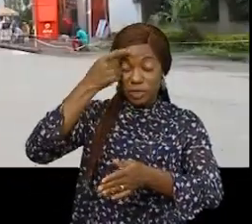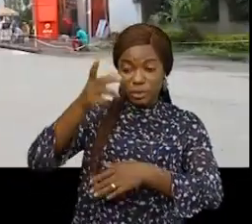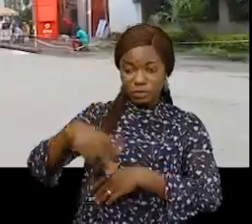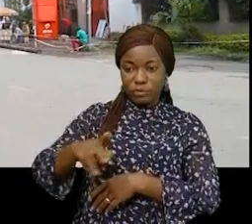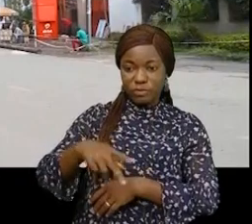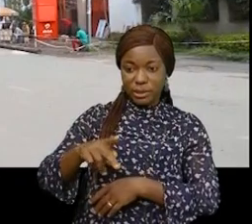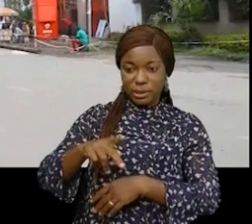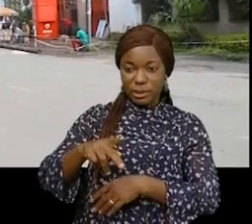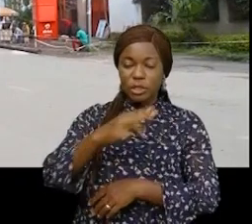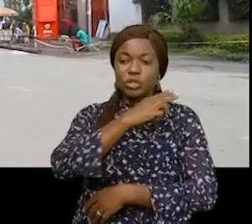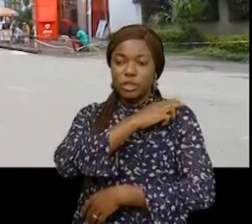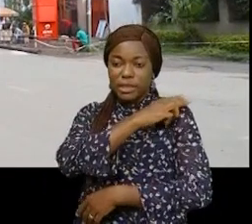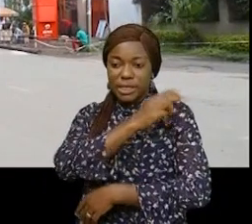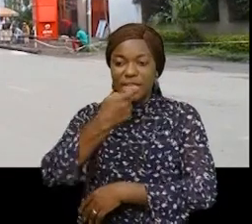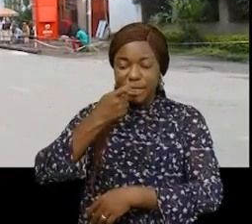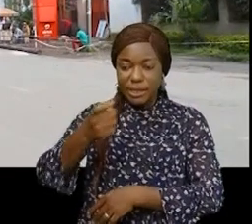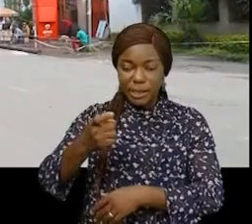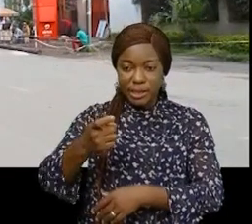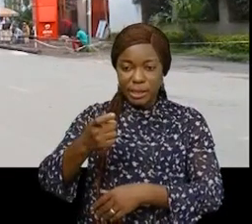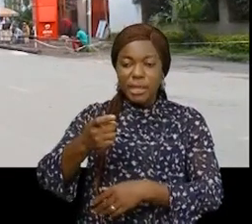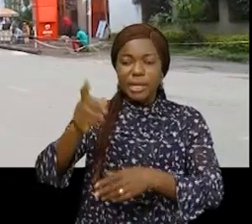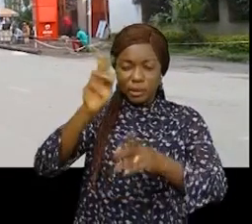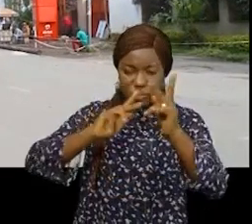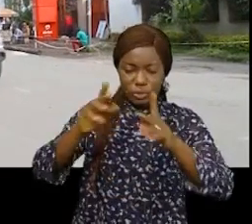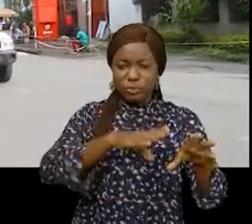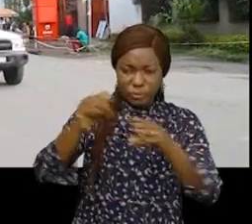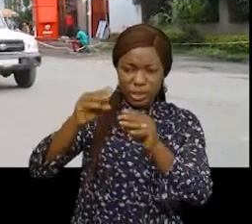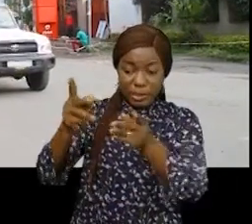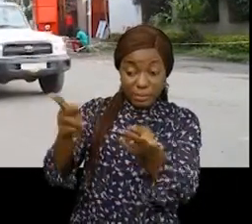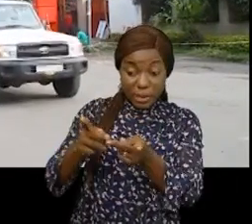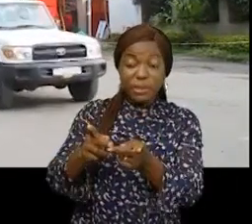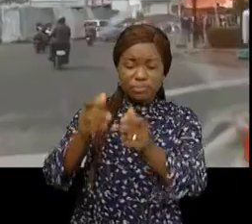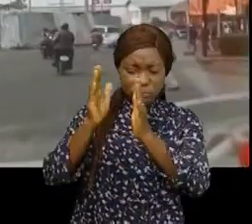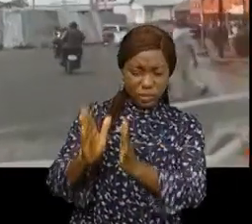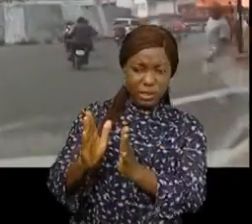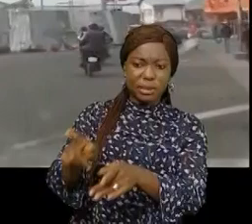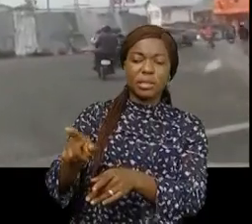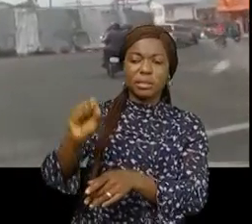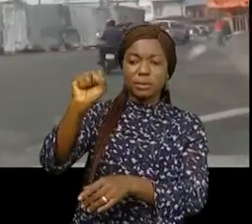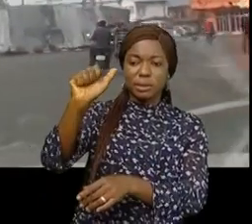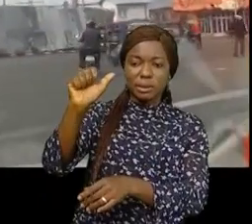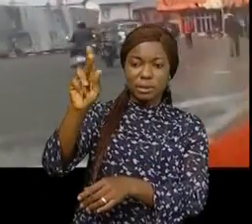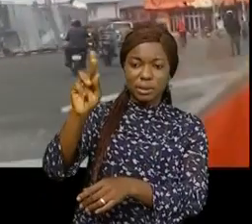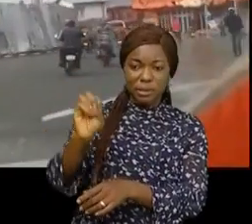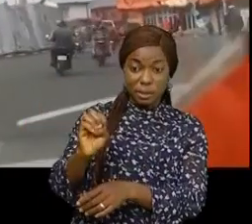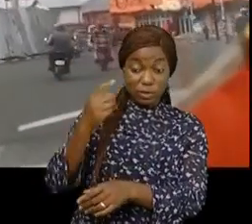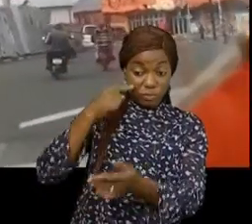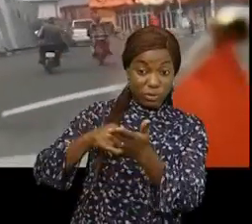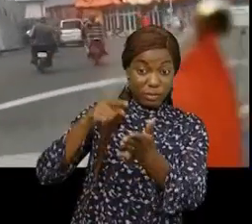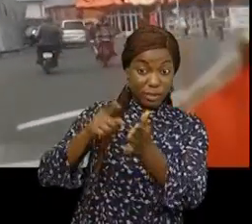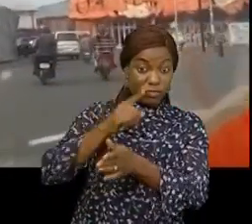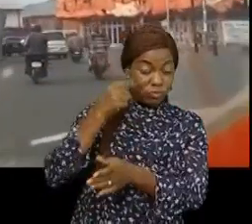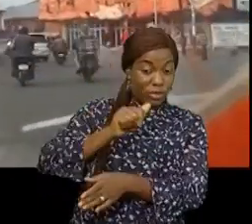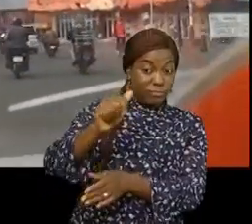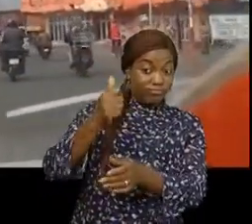qui a demandé à la population d'évacuer vers des lieux sûrs, notamment Saké. Et comme vous le remarquez, c les mouvements